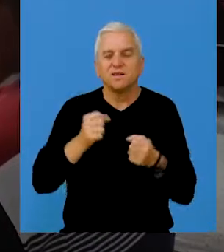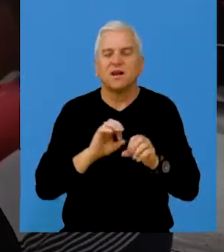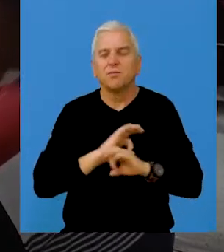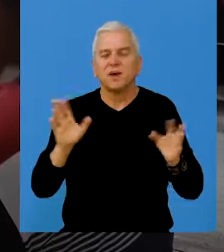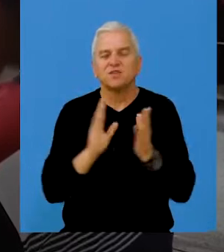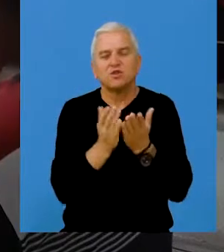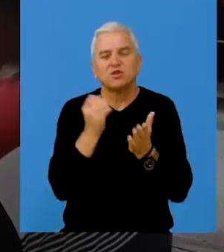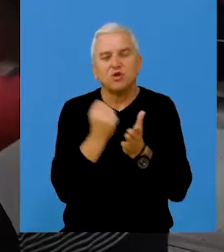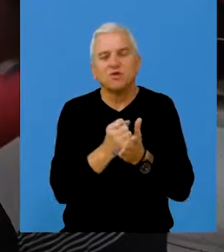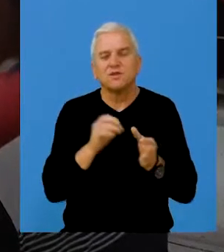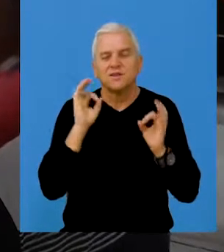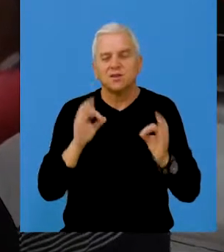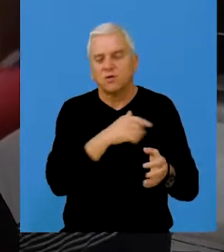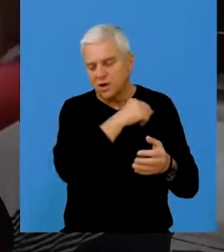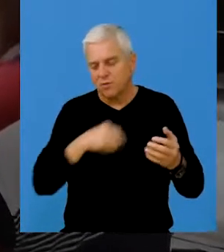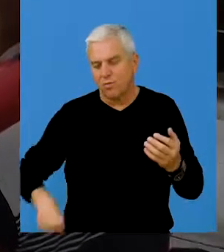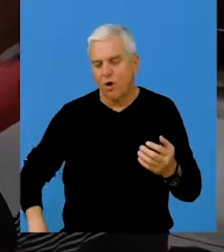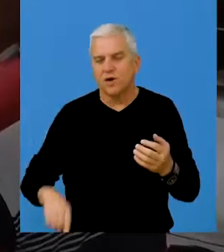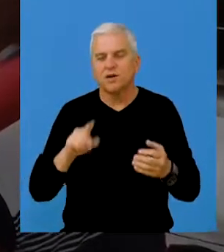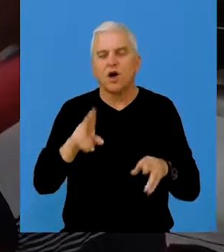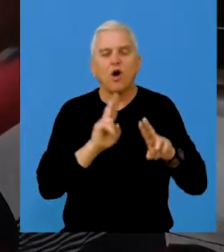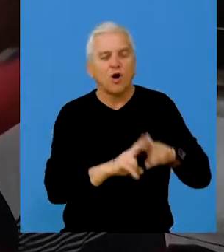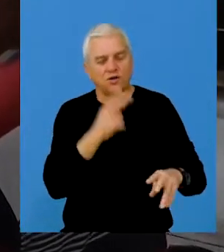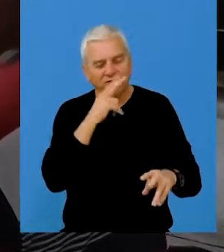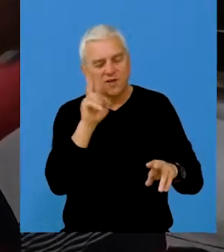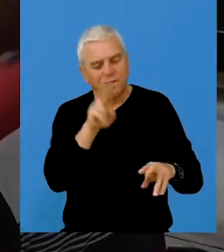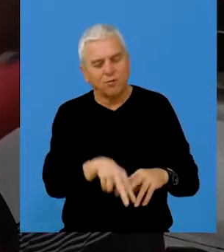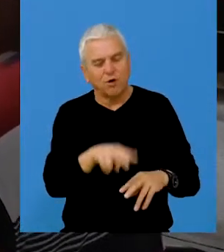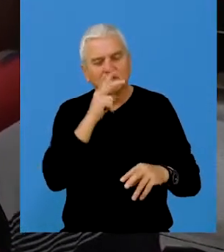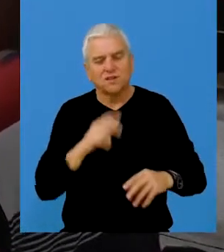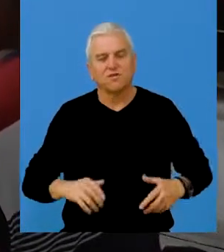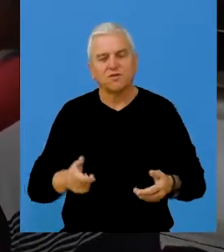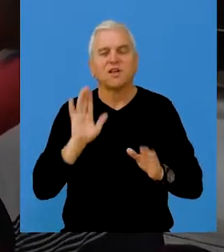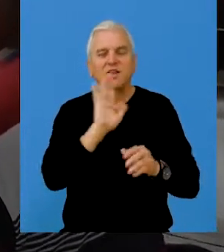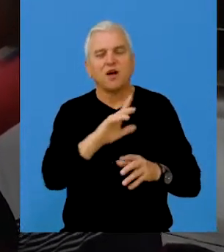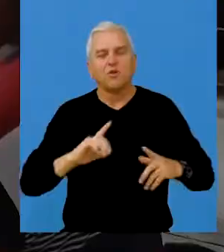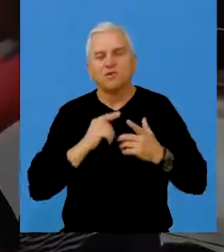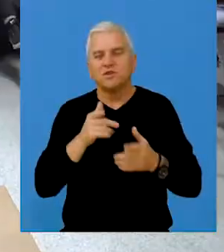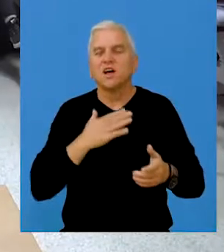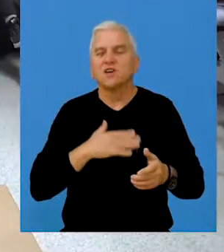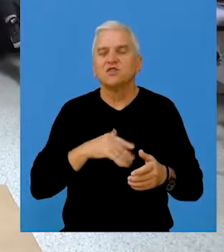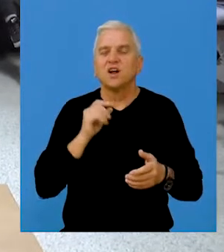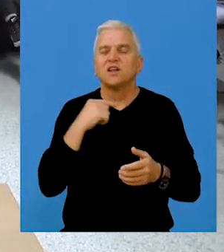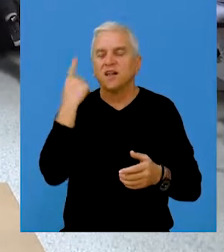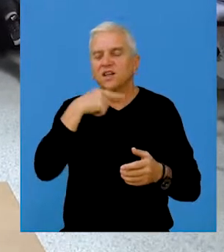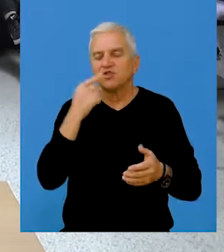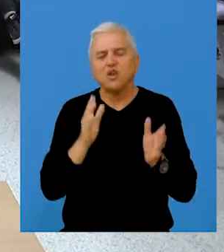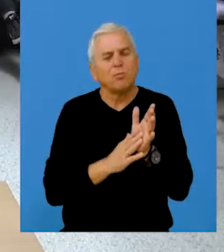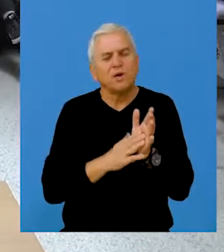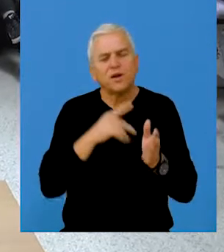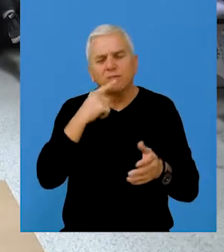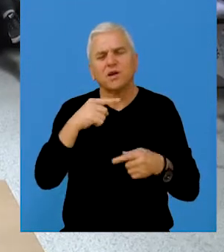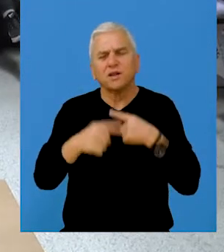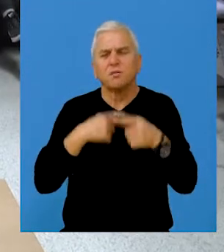vožnja bez vozačke dozvole i bez sigurnosnog pojosa ostavila je trajne posljedice po njegov život. U želji da kroz lične